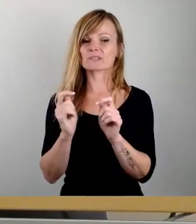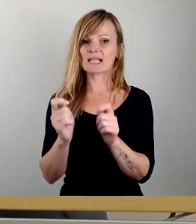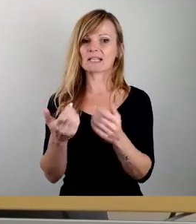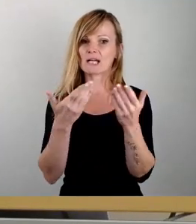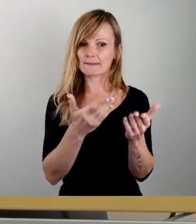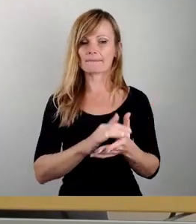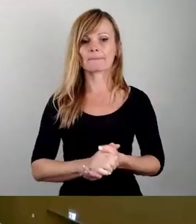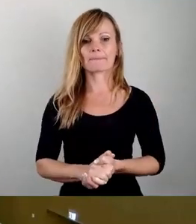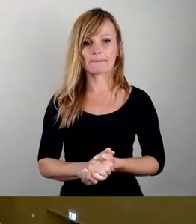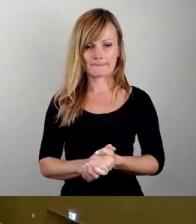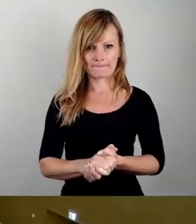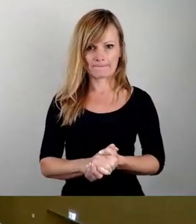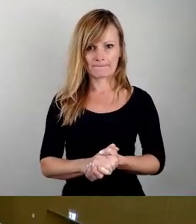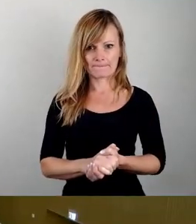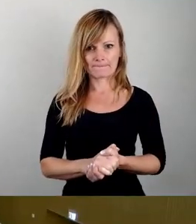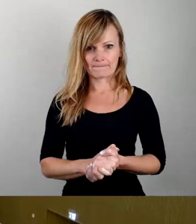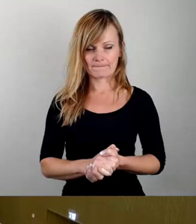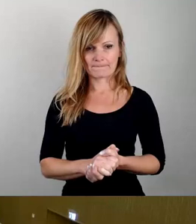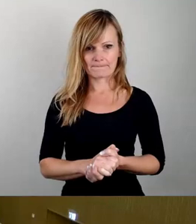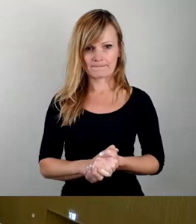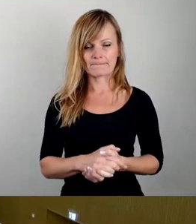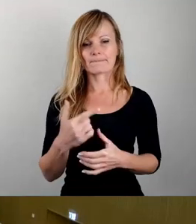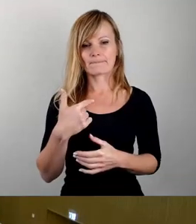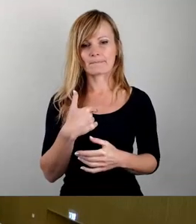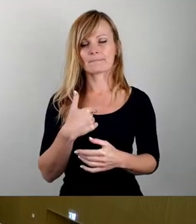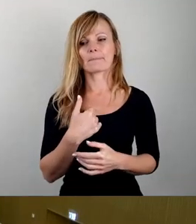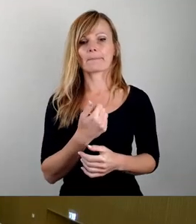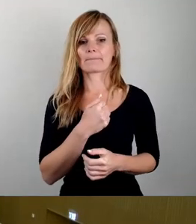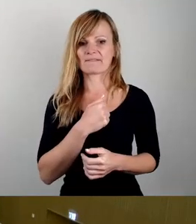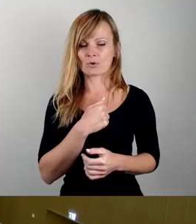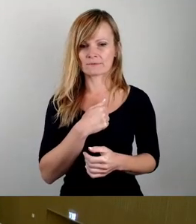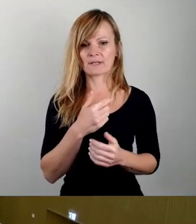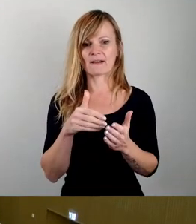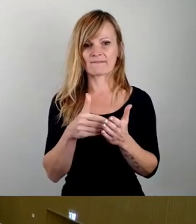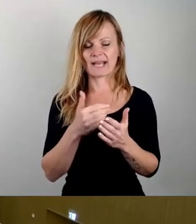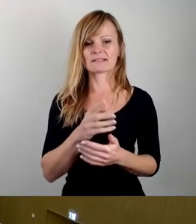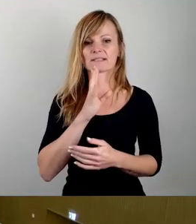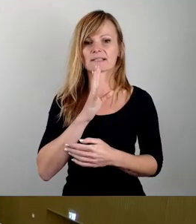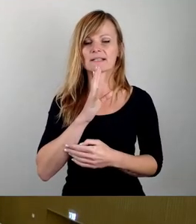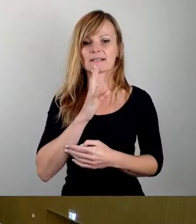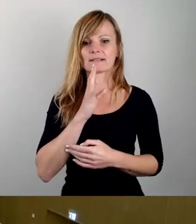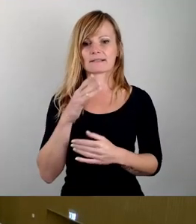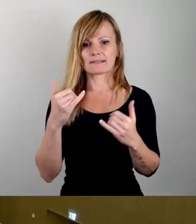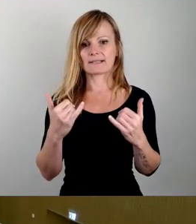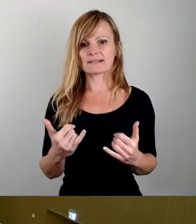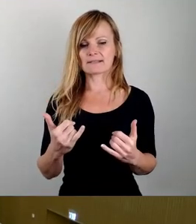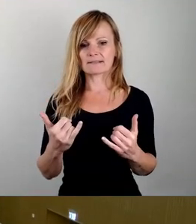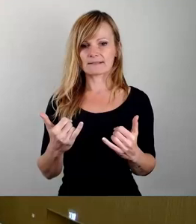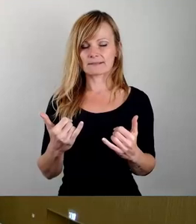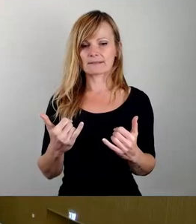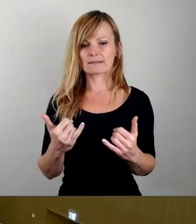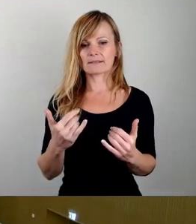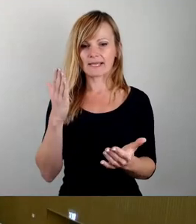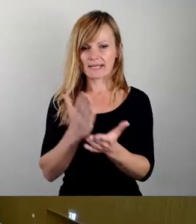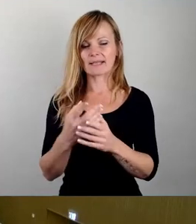Ich hatte befürchtet, dass das jetzt weitere Redner bringt. Ich bitte um Ende der Debatte. Wir haben heute noch eine Menge zu tun